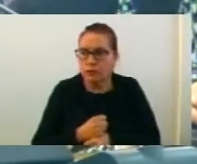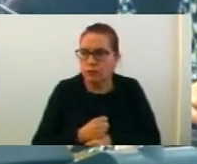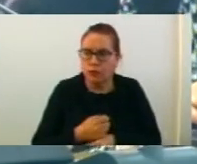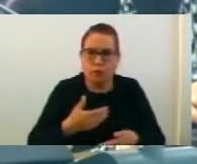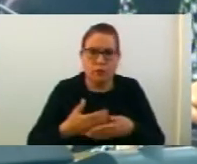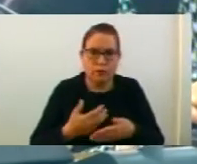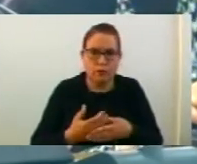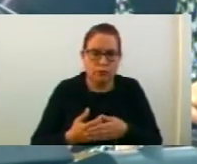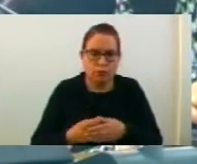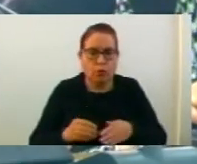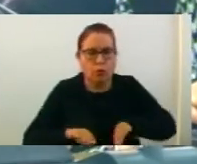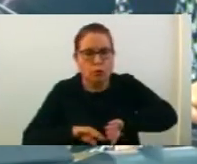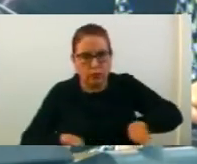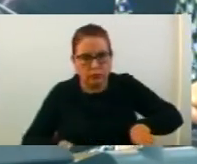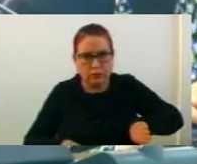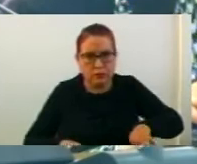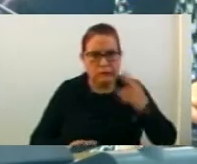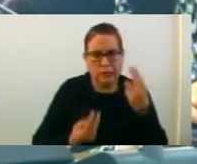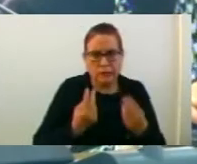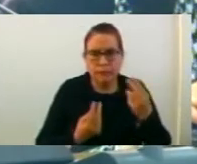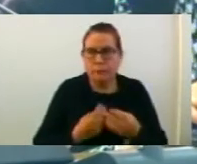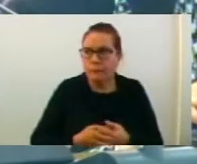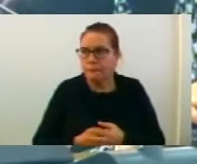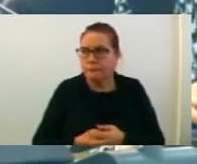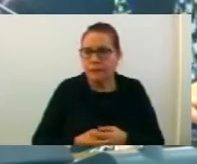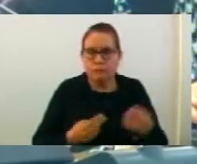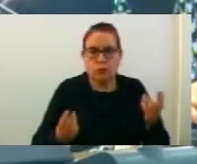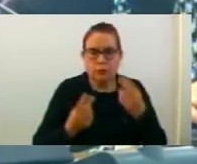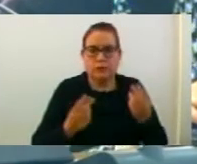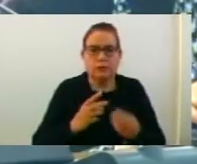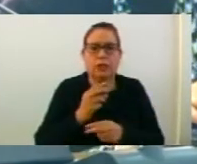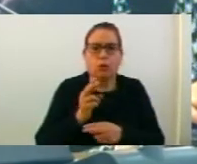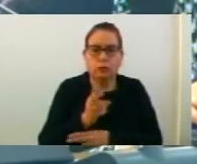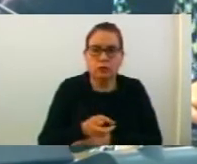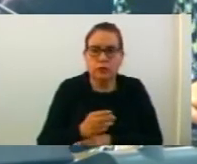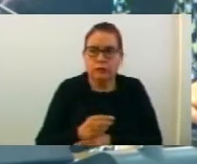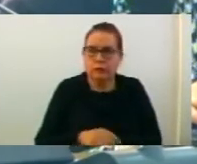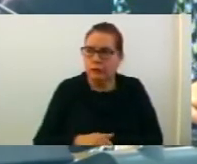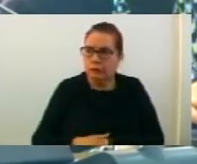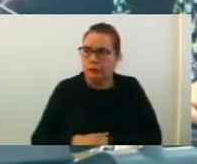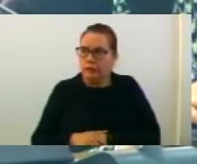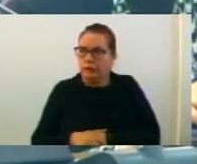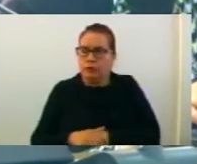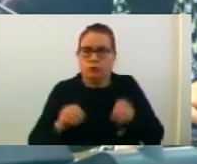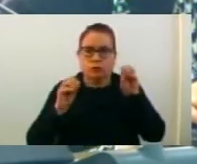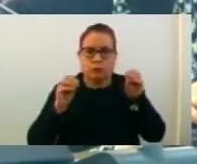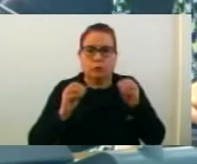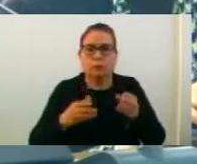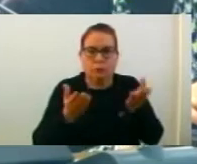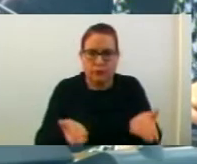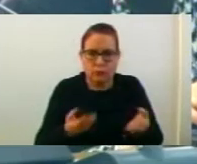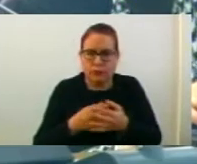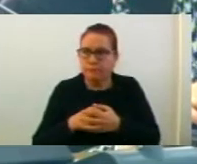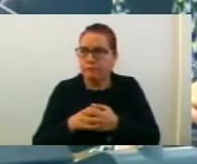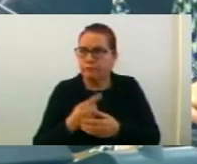вразоснуване на отделно спроведеното гласање, комисијата донесе отделни заклучуци со кои на Советот му предлага